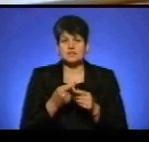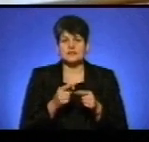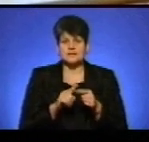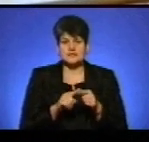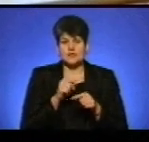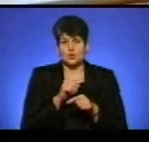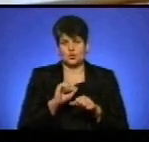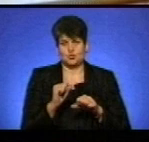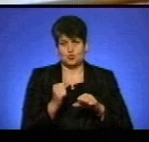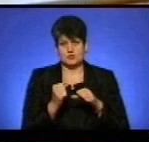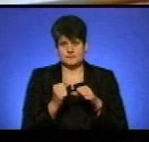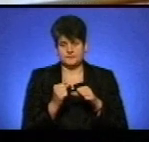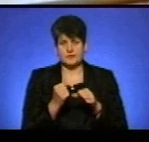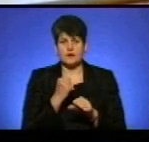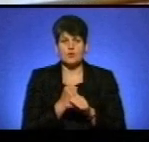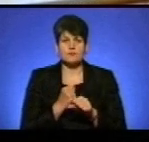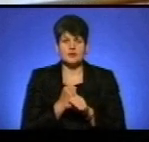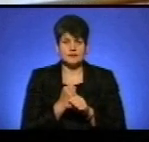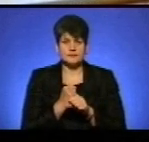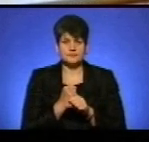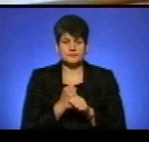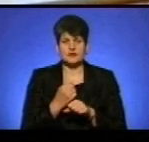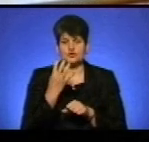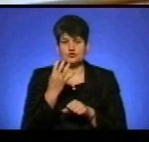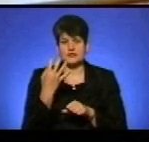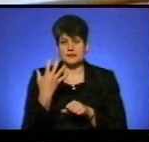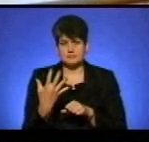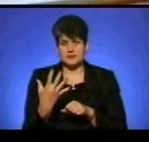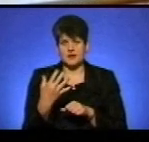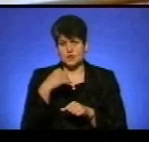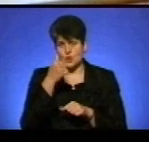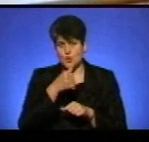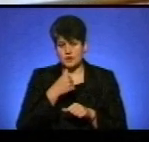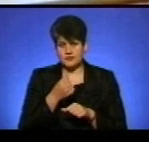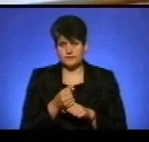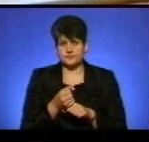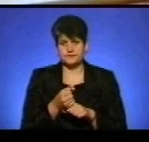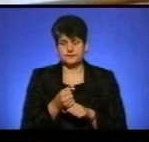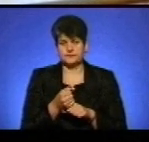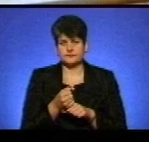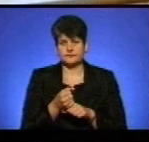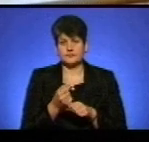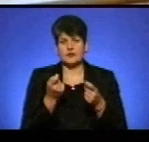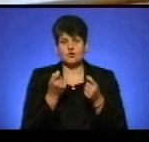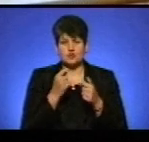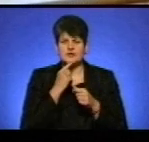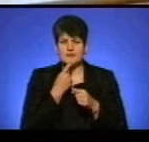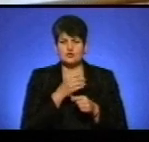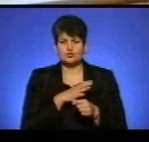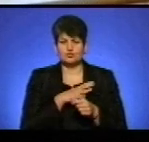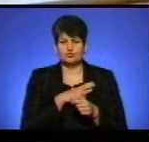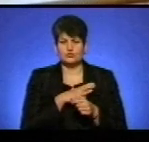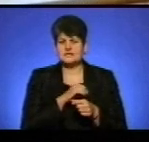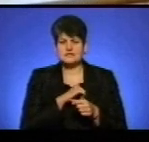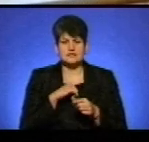ніби друзі. Робила 4-5 уроків. Трохи важко було. Саме